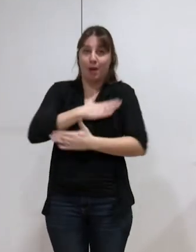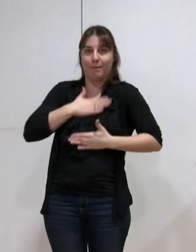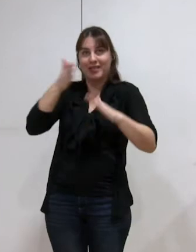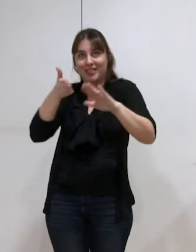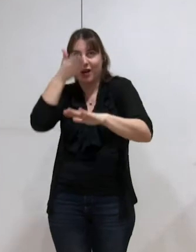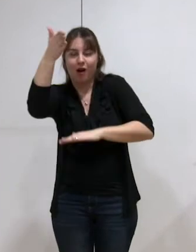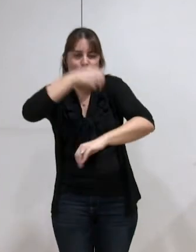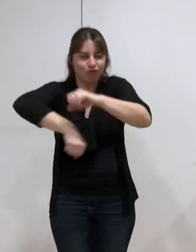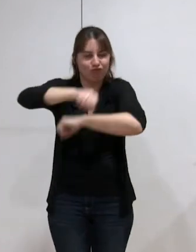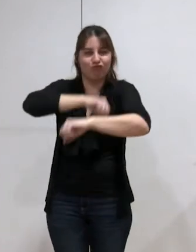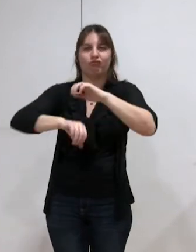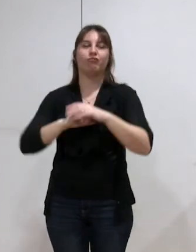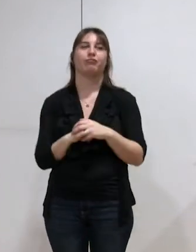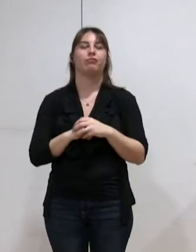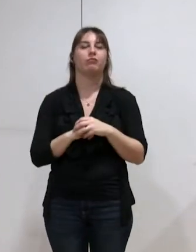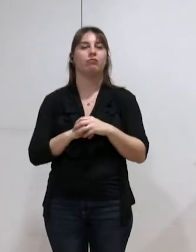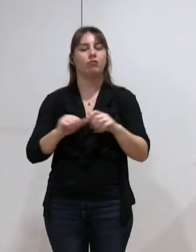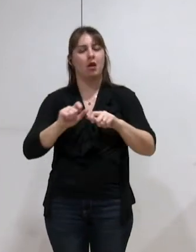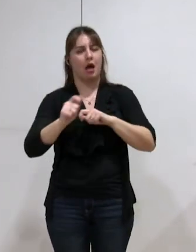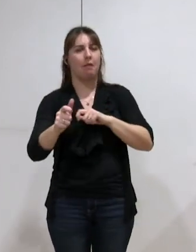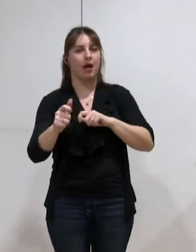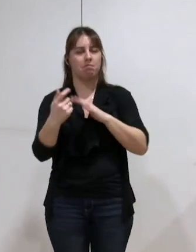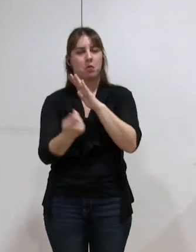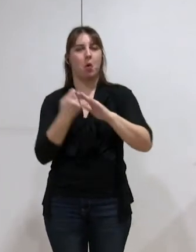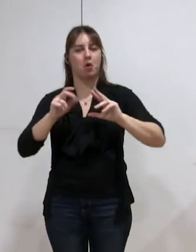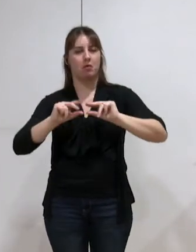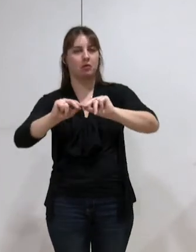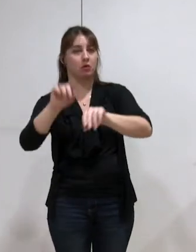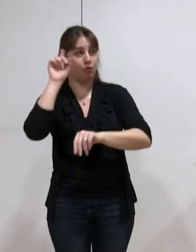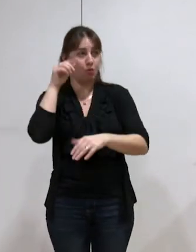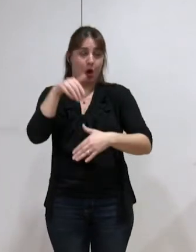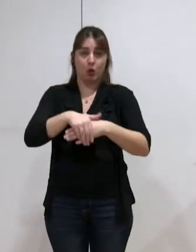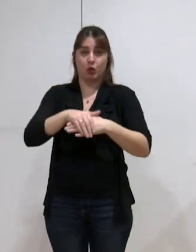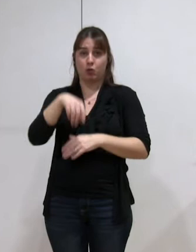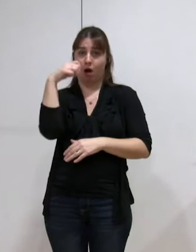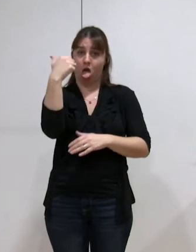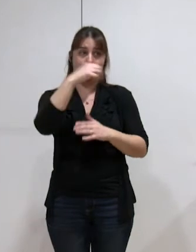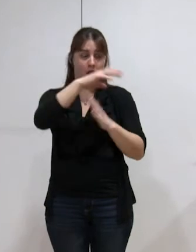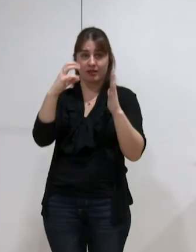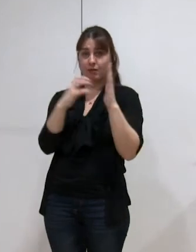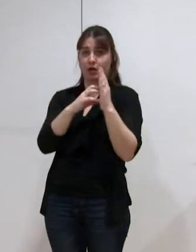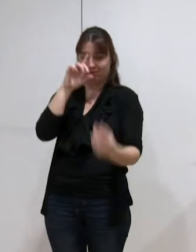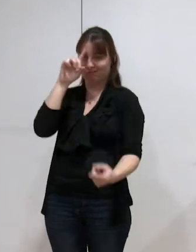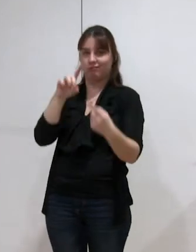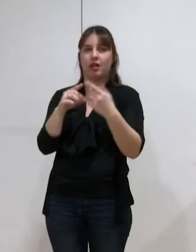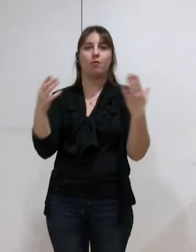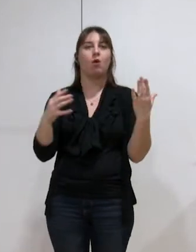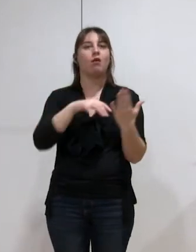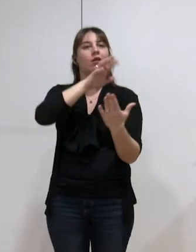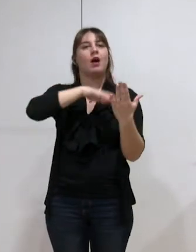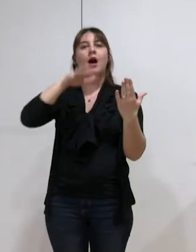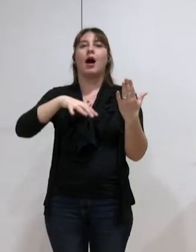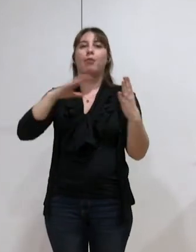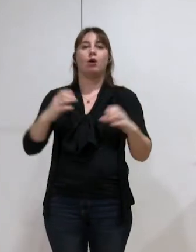On va évidemment y revenir, puisque le seul objet et la seule délibération de ce conseil municipal est donc l'approbation du